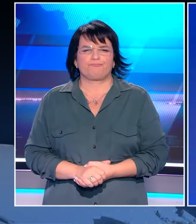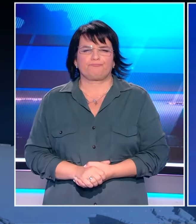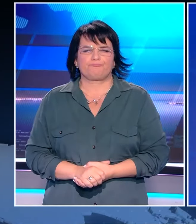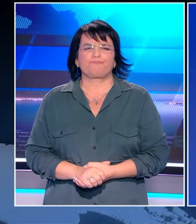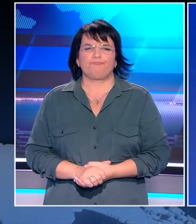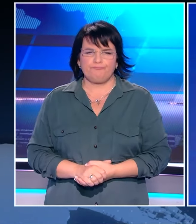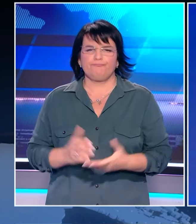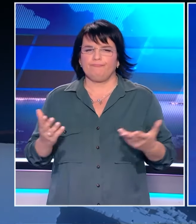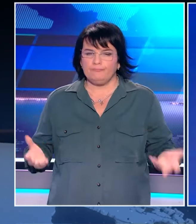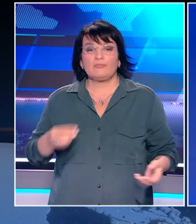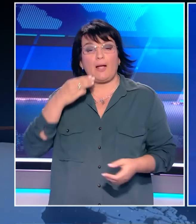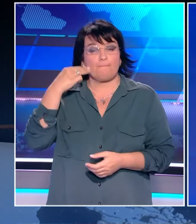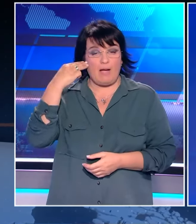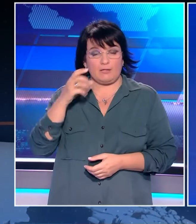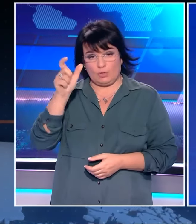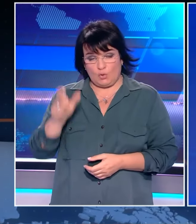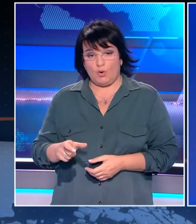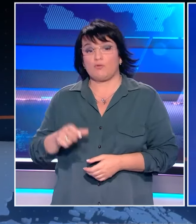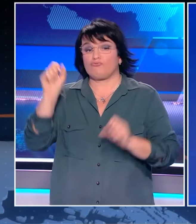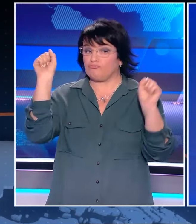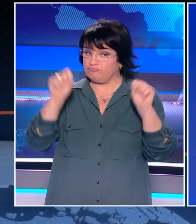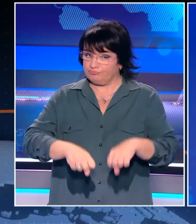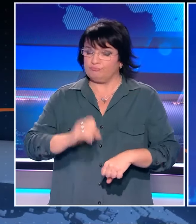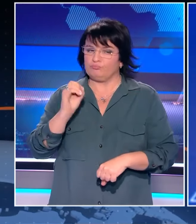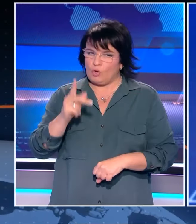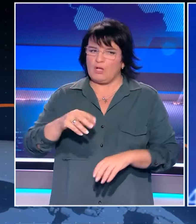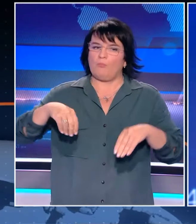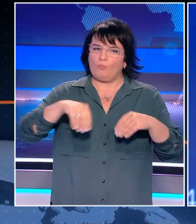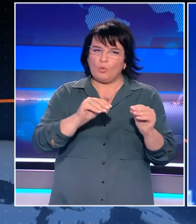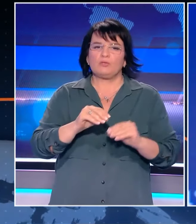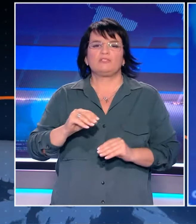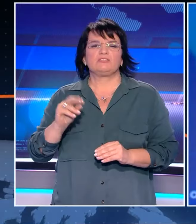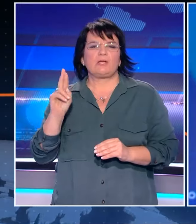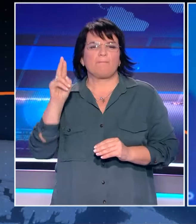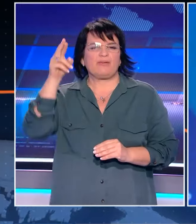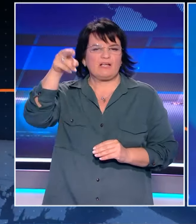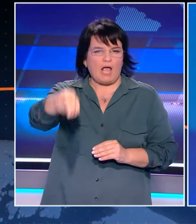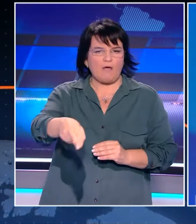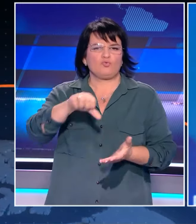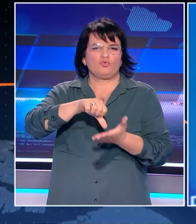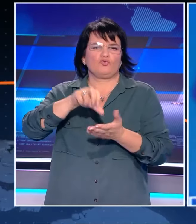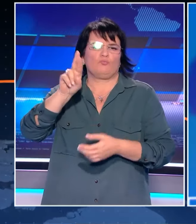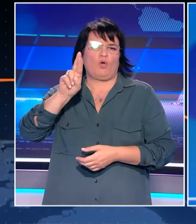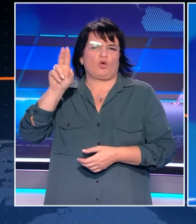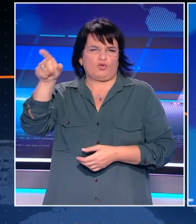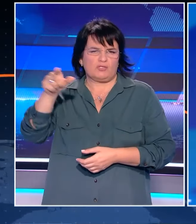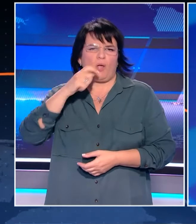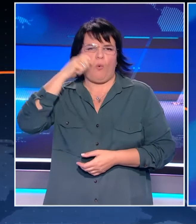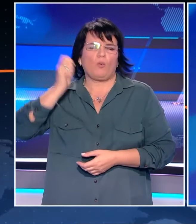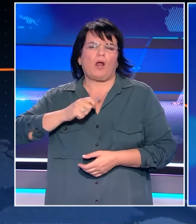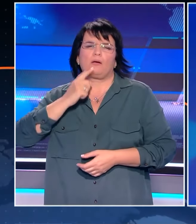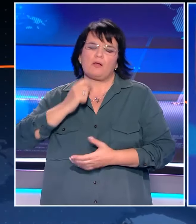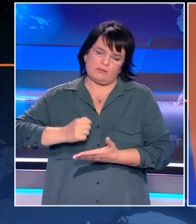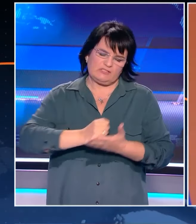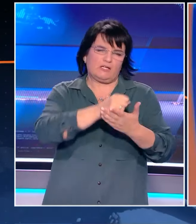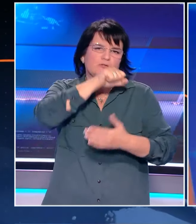Πράσινο φως στην Ουκρανία να χρησιμοποιεί αμερικανικούς πυράβλους για χτυπήματα μέσα στη Ρωσία, έδωσε ο Τζο Μπάιντεν ένα